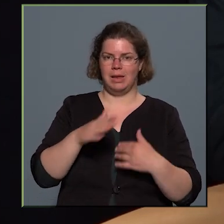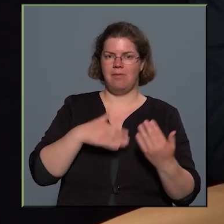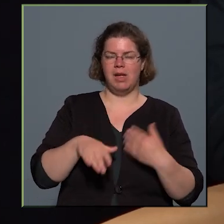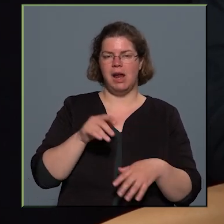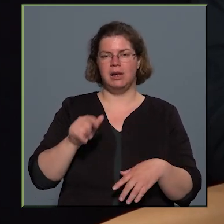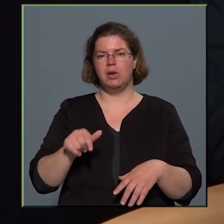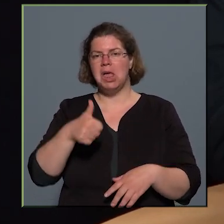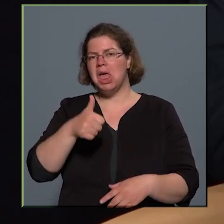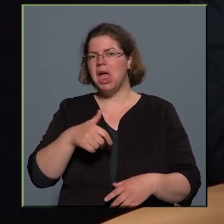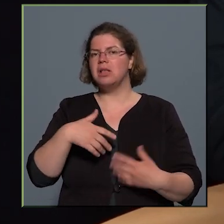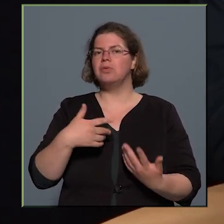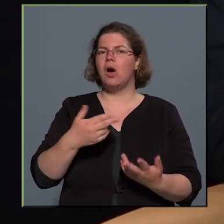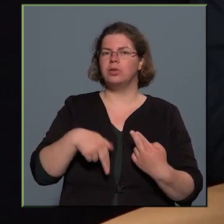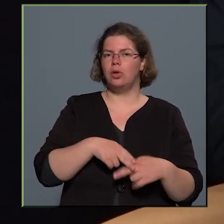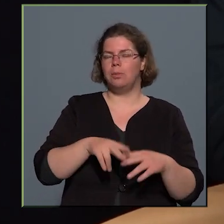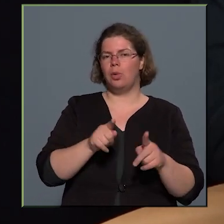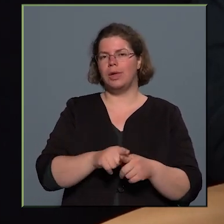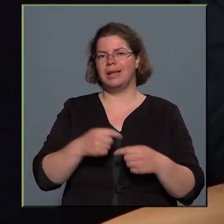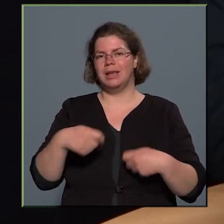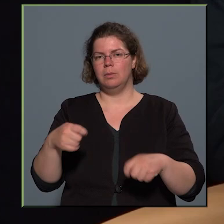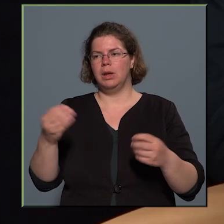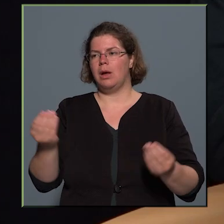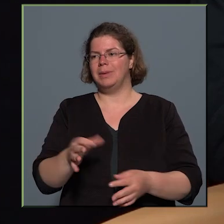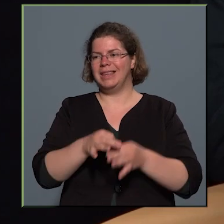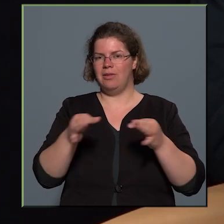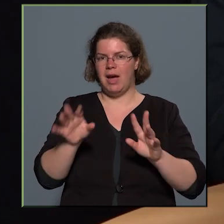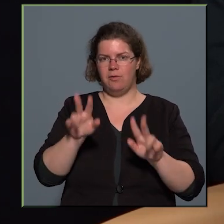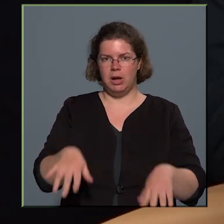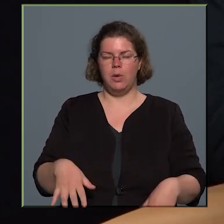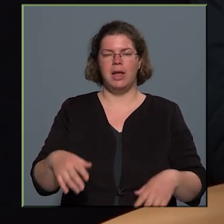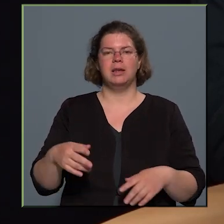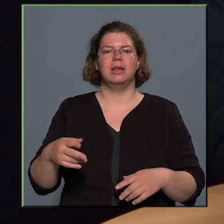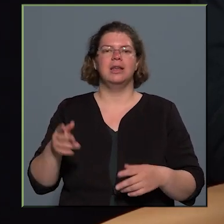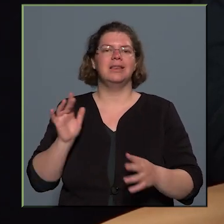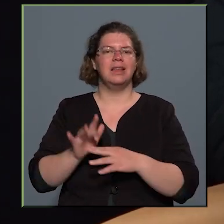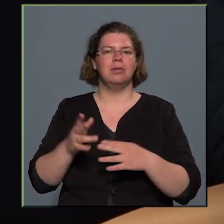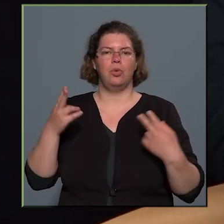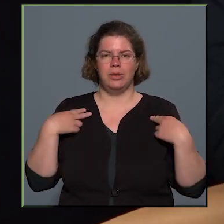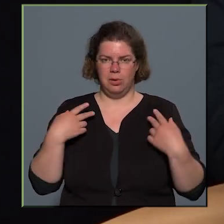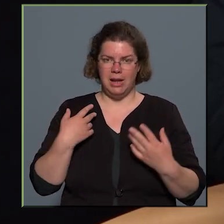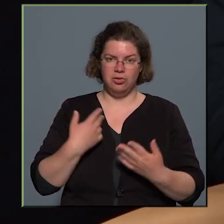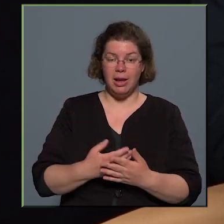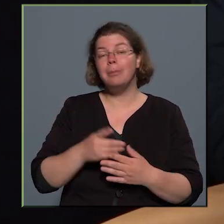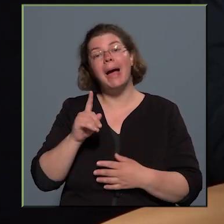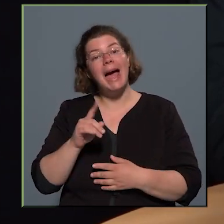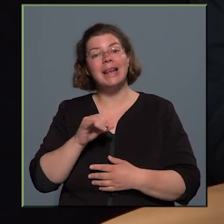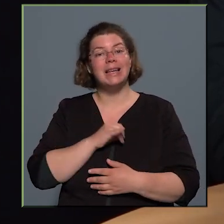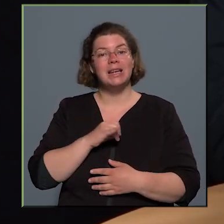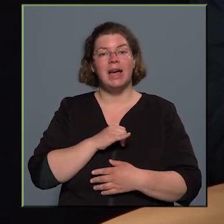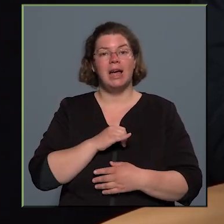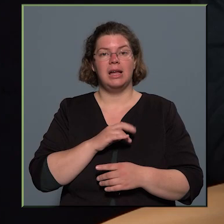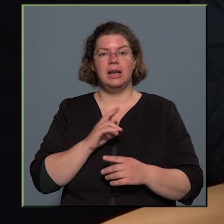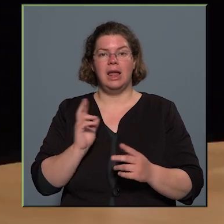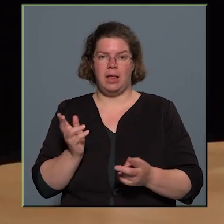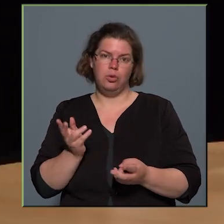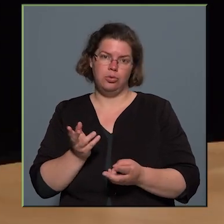egy vagy több olyan épület, ami nyilvánvalóan diszfunkcionális lenne, bár érdekeket könnyen lehet, hogy